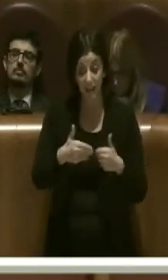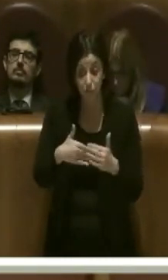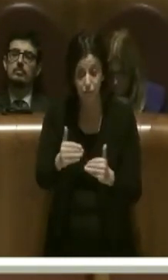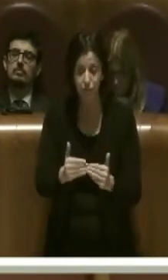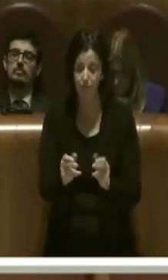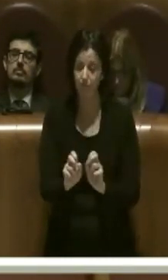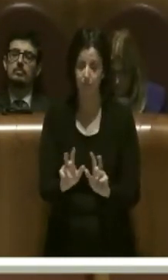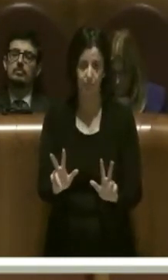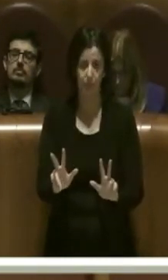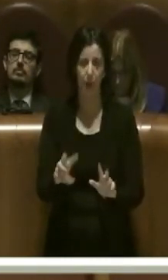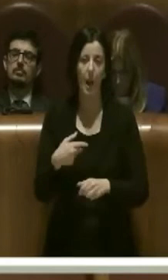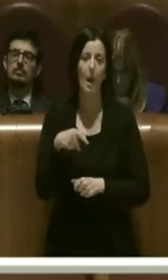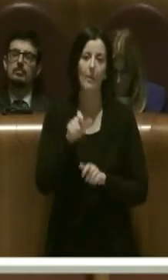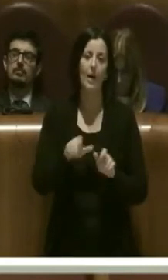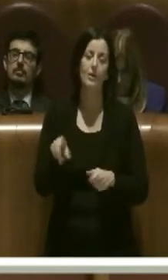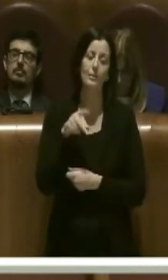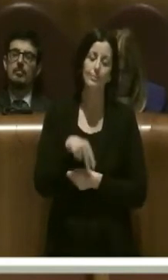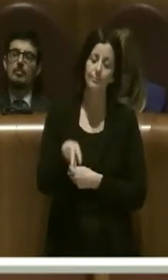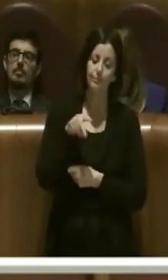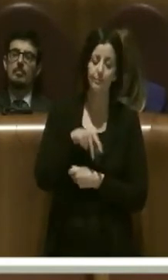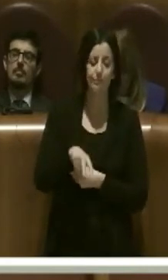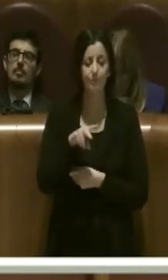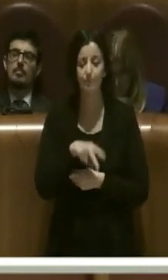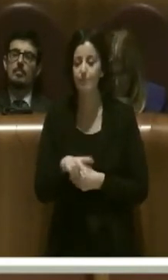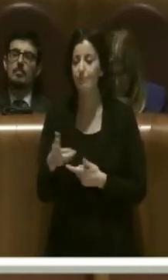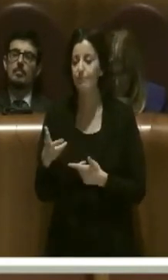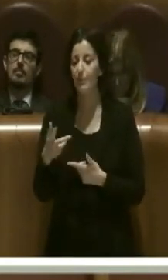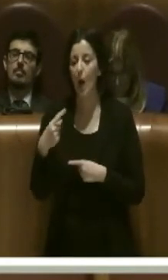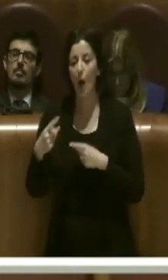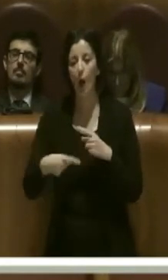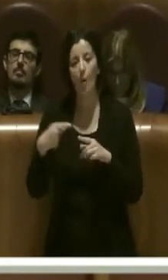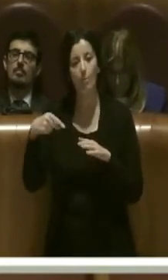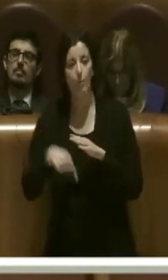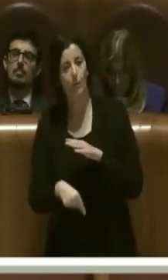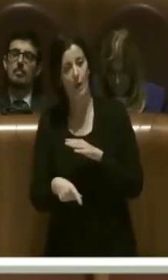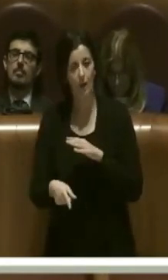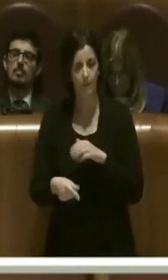gente continuerà ad andare in giro per Roma mettendo le gomme dentro le buche.